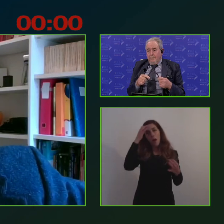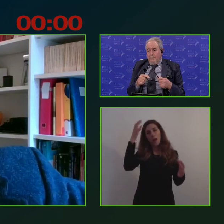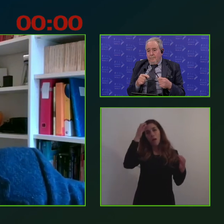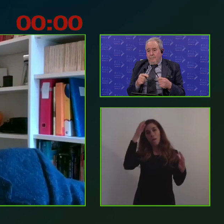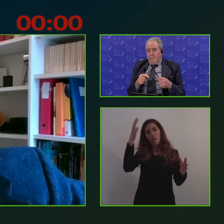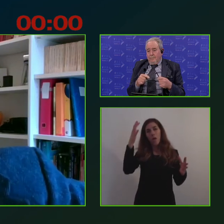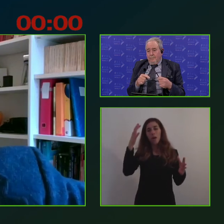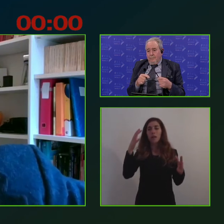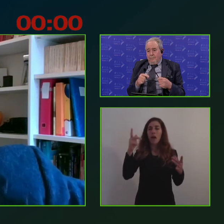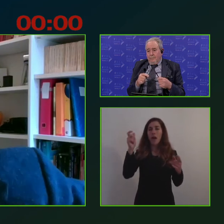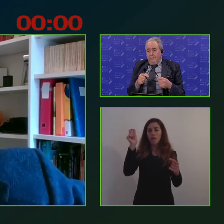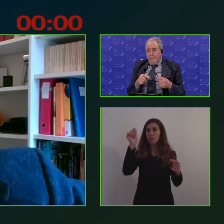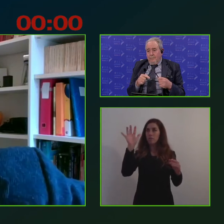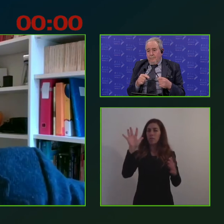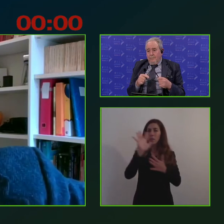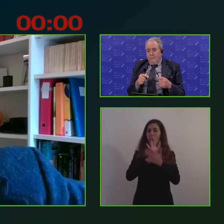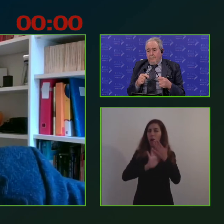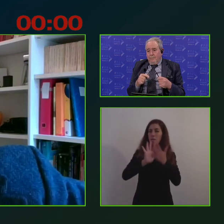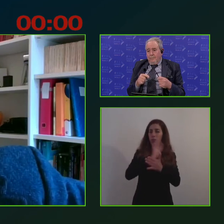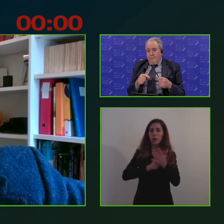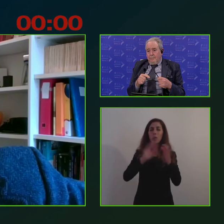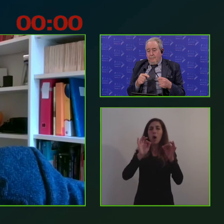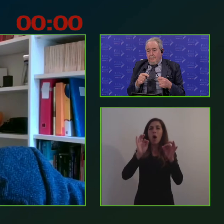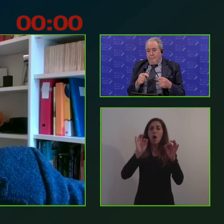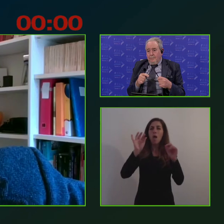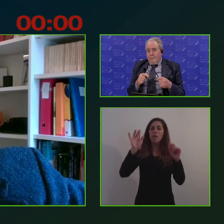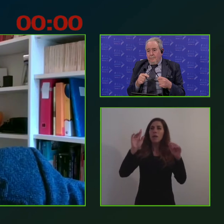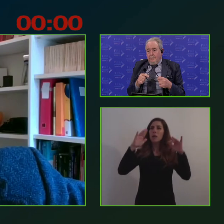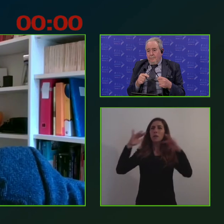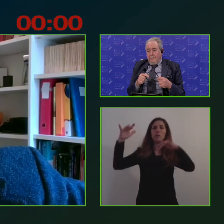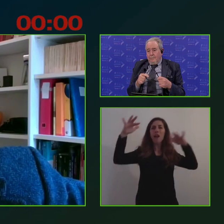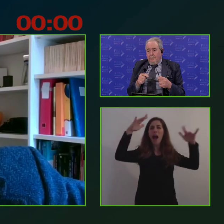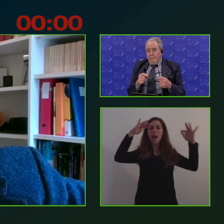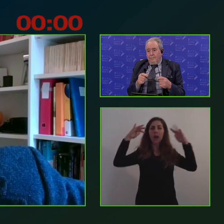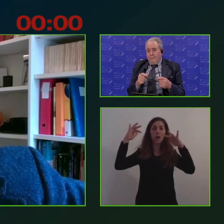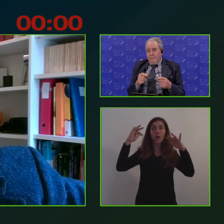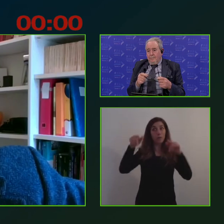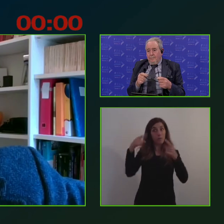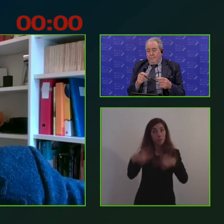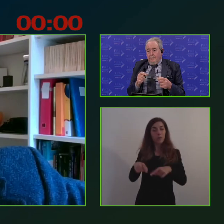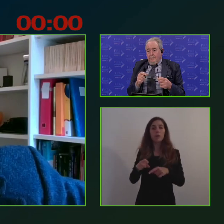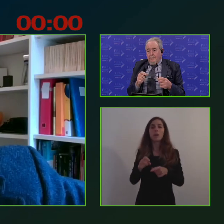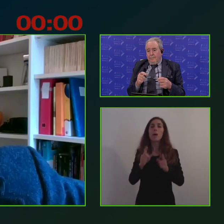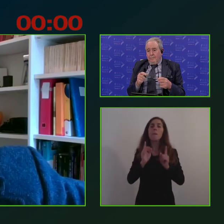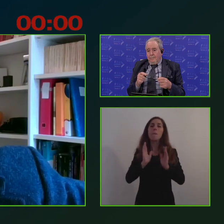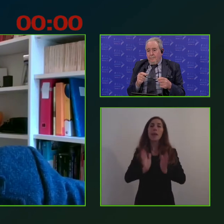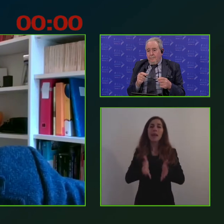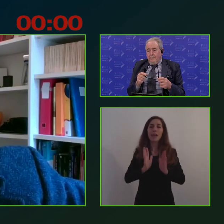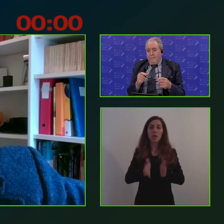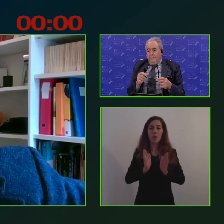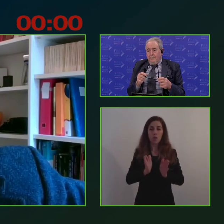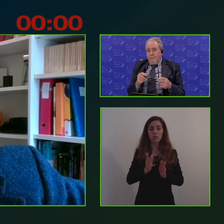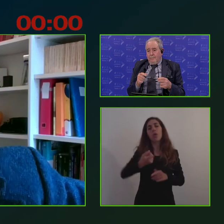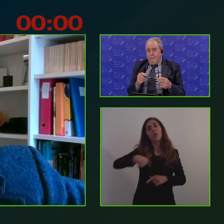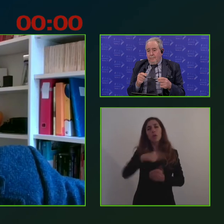pericolosa, ambigua e pericolosa qualche volta, bisogna trovare il punto di maggior forza nella società